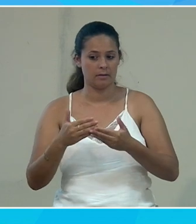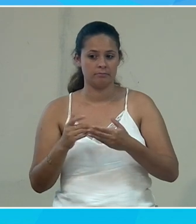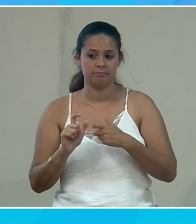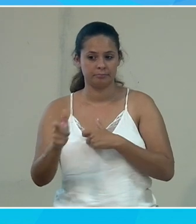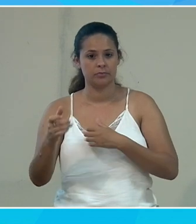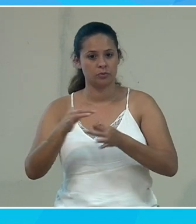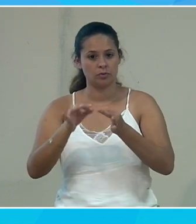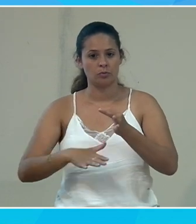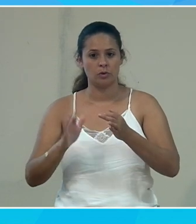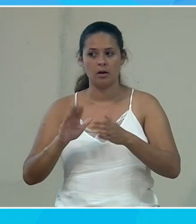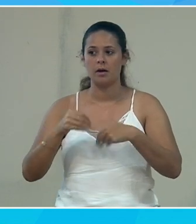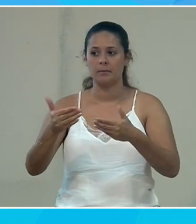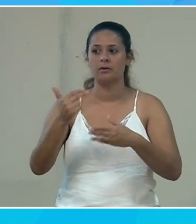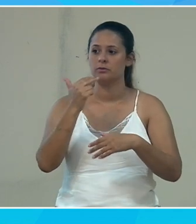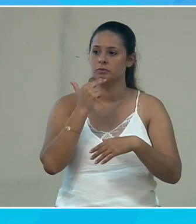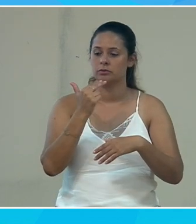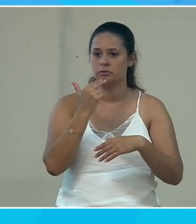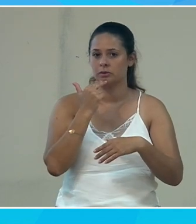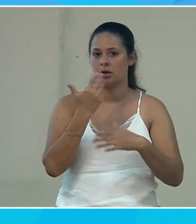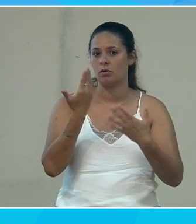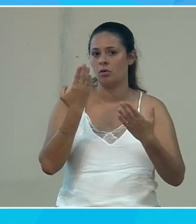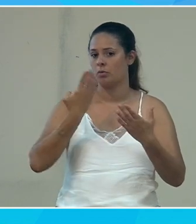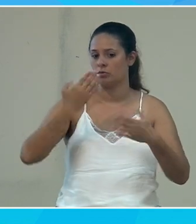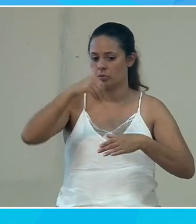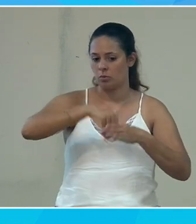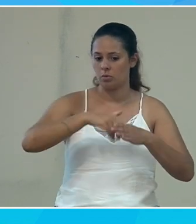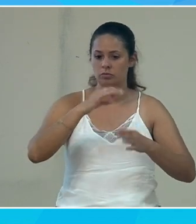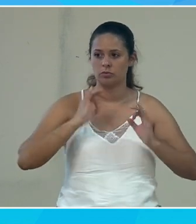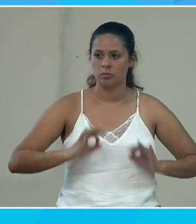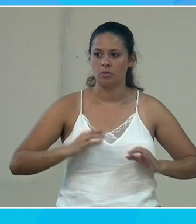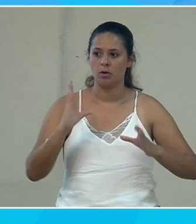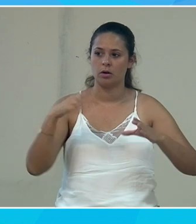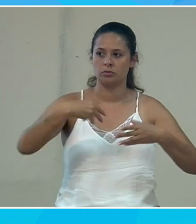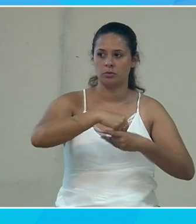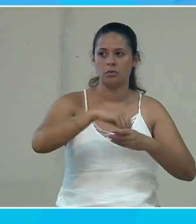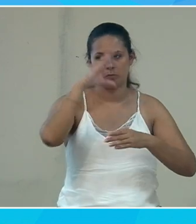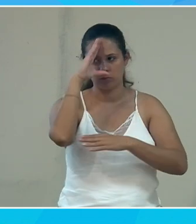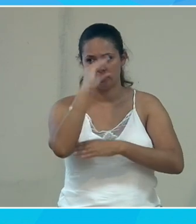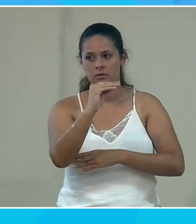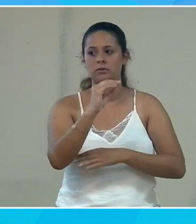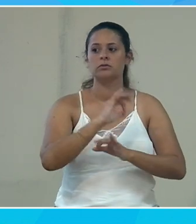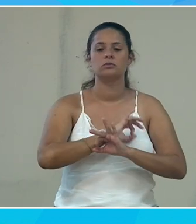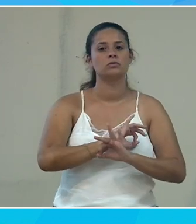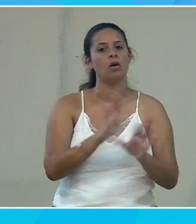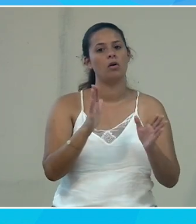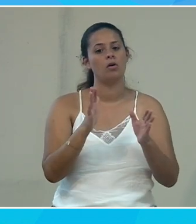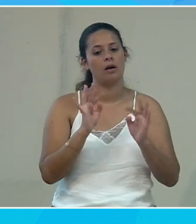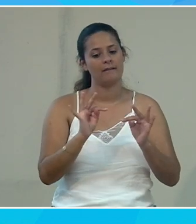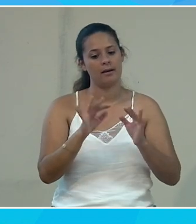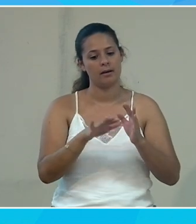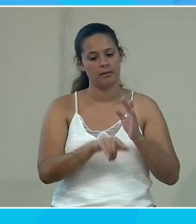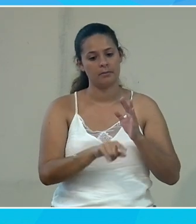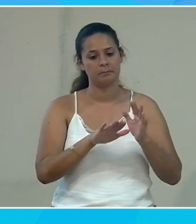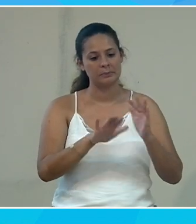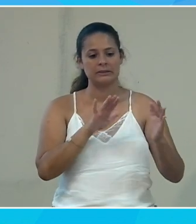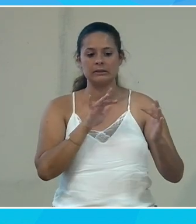apportées pour un utilisateur en inclusion scolaire ou bien en inclusion professionnelle mais sans forcément se baser sur avoir